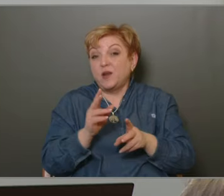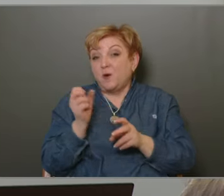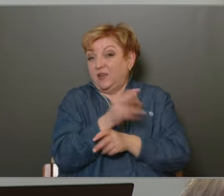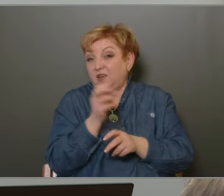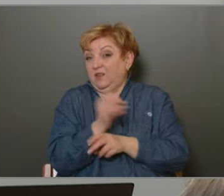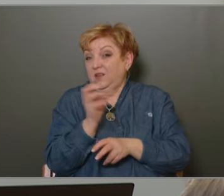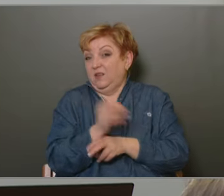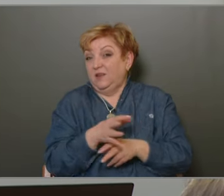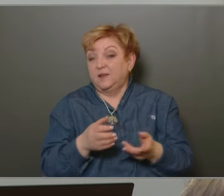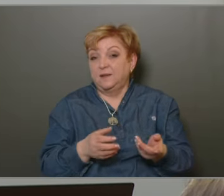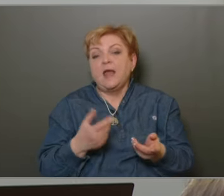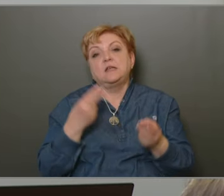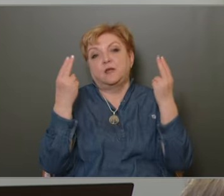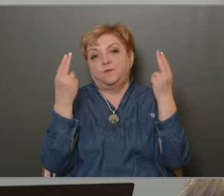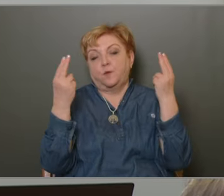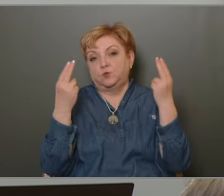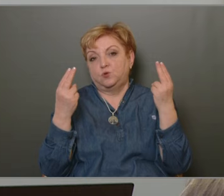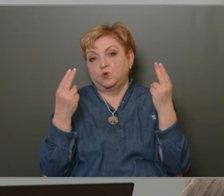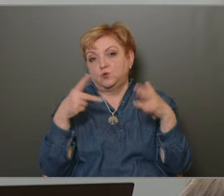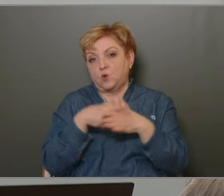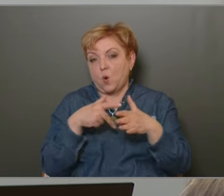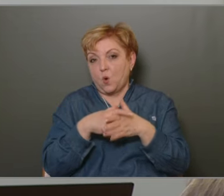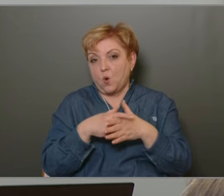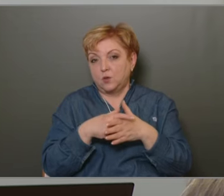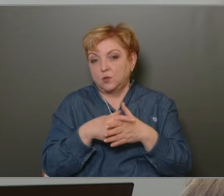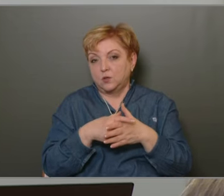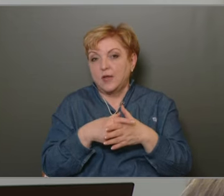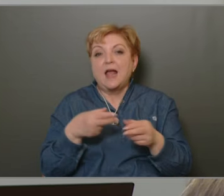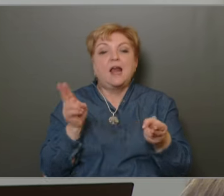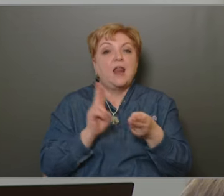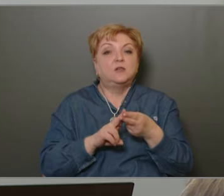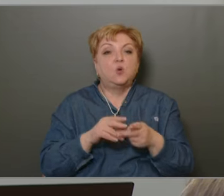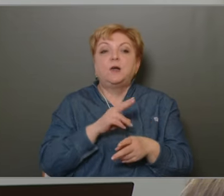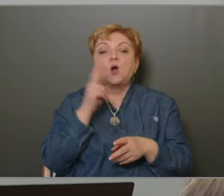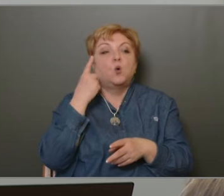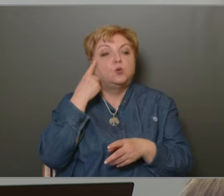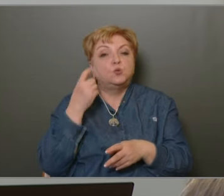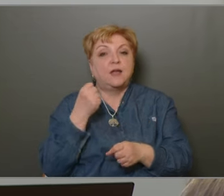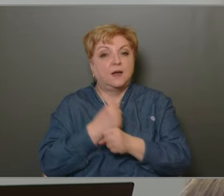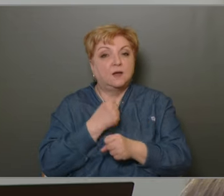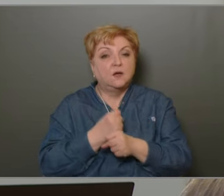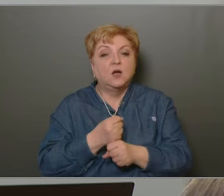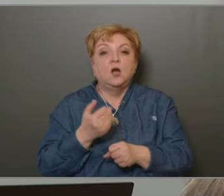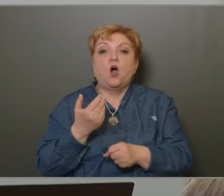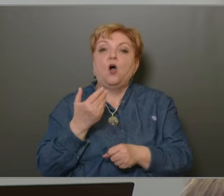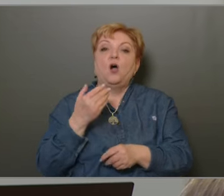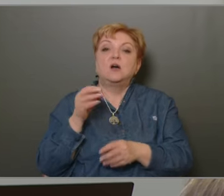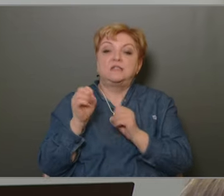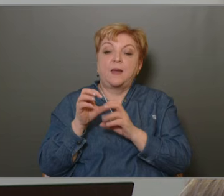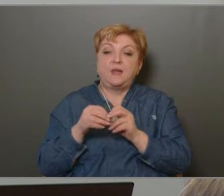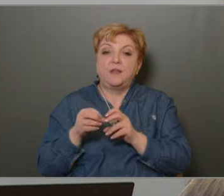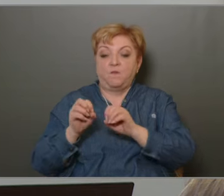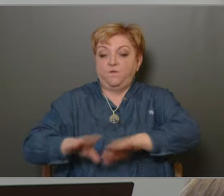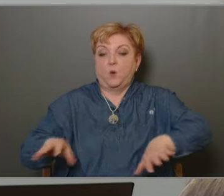eldobálják. Ugye ez egy nagyon fontos dolog, hogy legtöbbet akkor tudnánk tenni közösen, hogyha ez a szemét nem kerülne az emberek